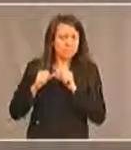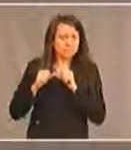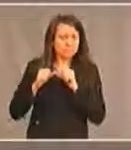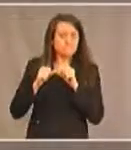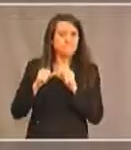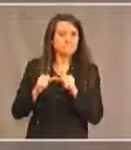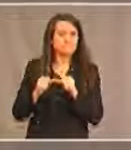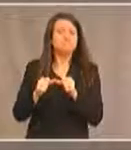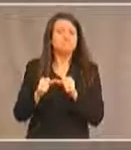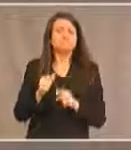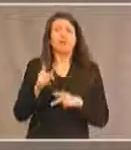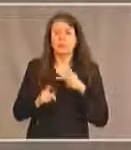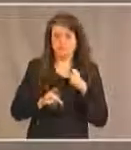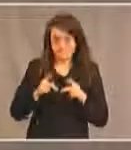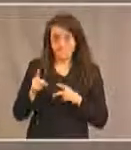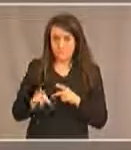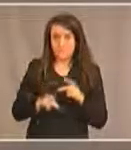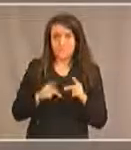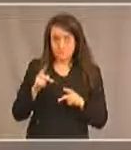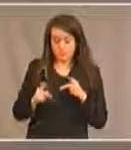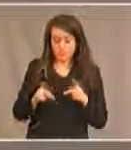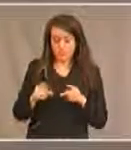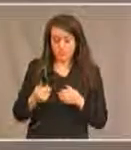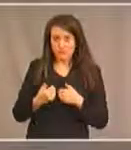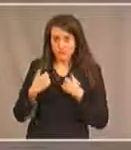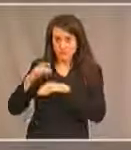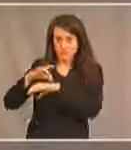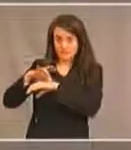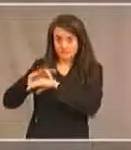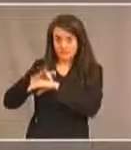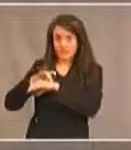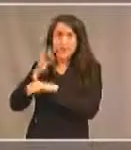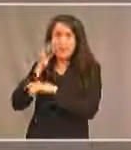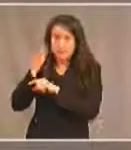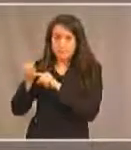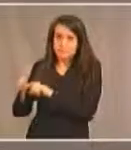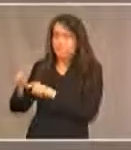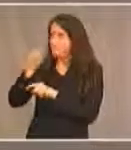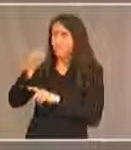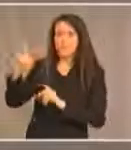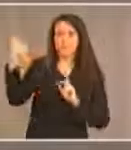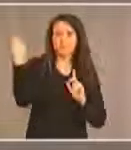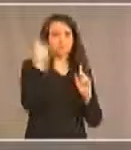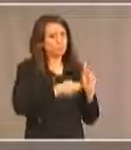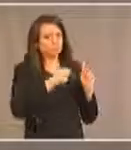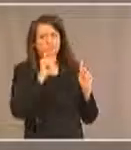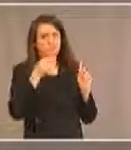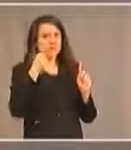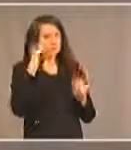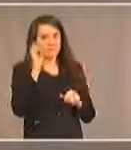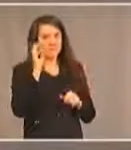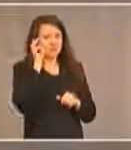les gens qui vivaient en réserve ne pouvaient pas poursuivre le gouvernement fédéral le gouvernement provincial